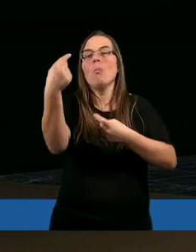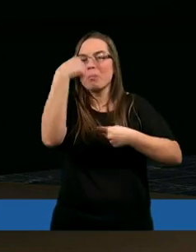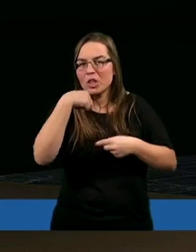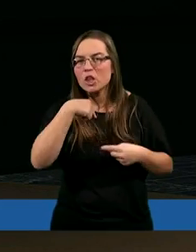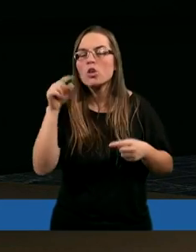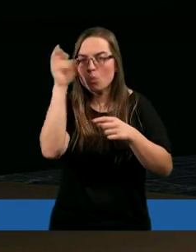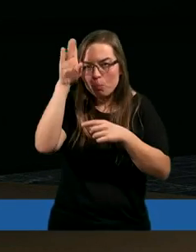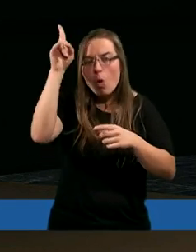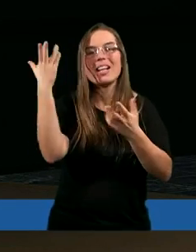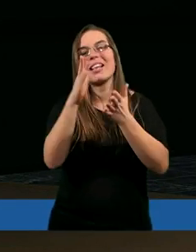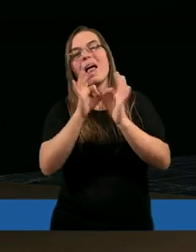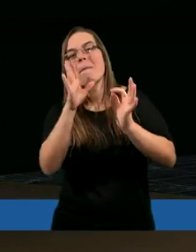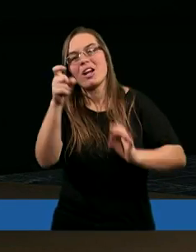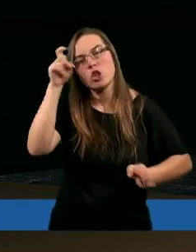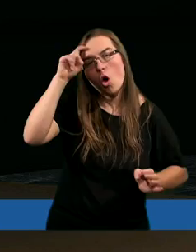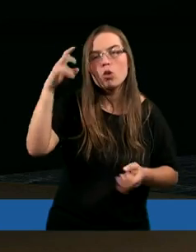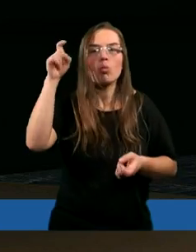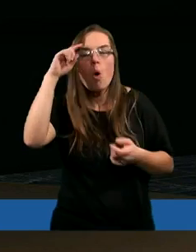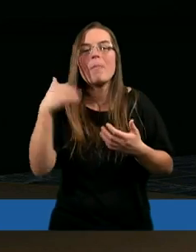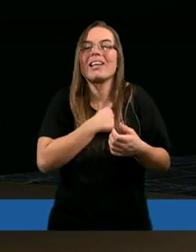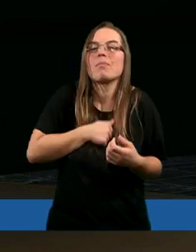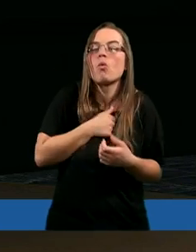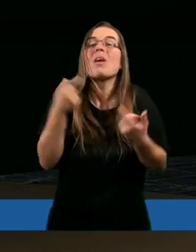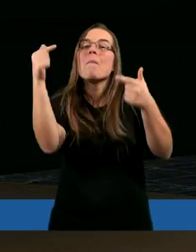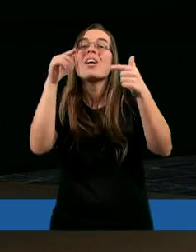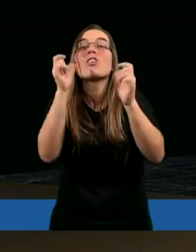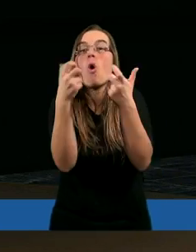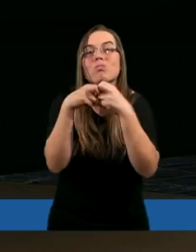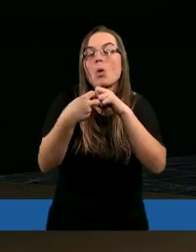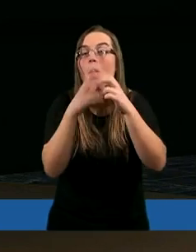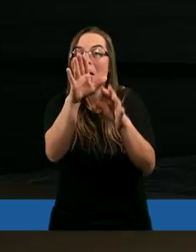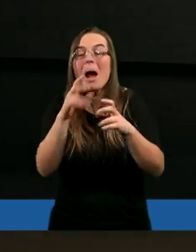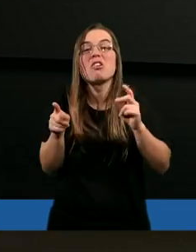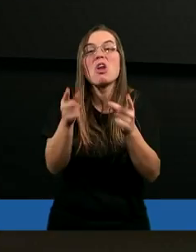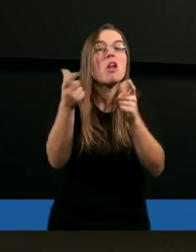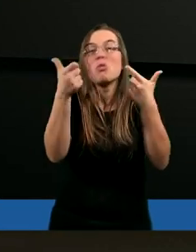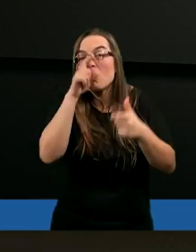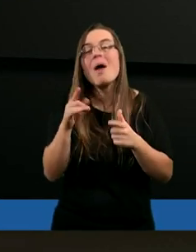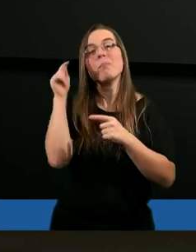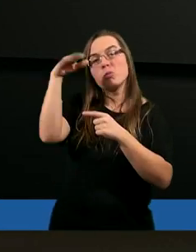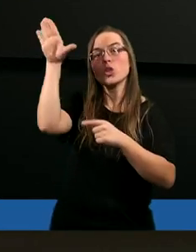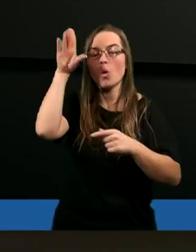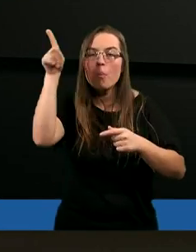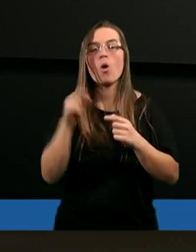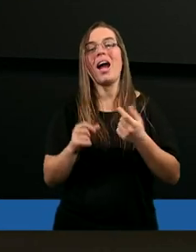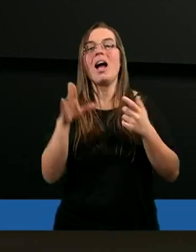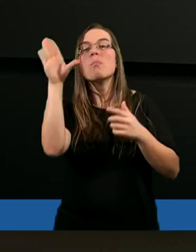kłopot, gdy masz troskę, gdy coś w sercu się dzieje przyjdź do mnie. Bo taka mogłaby być reakcja odejdź